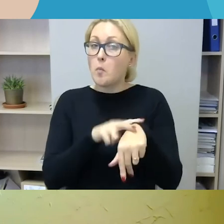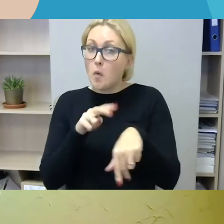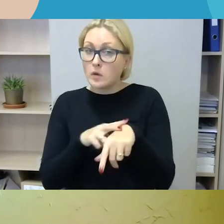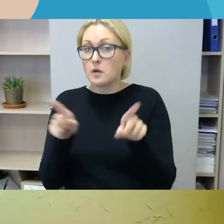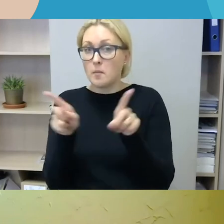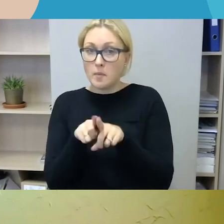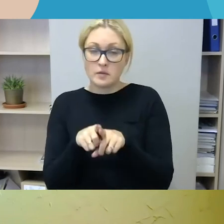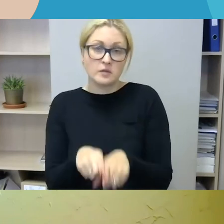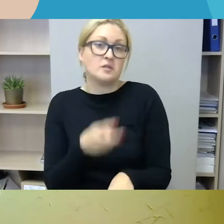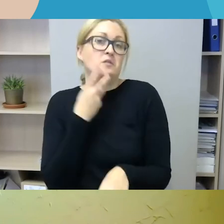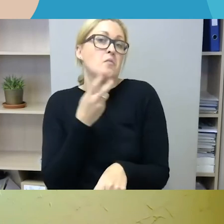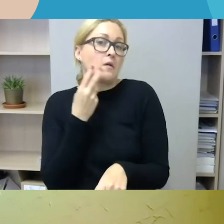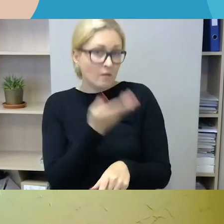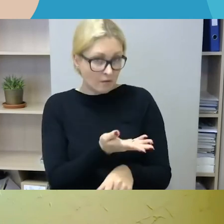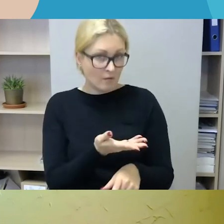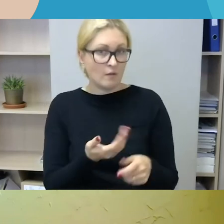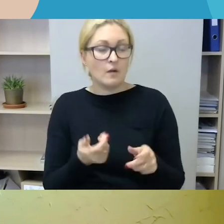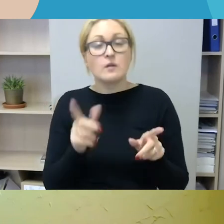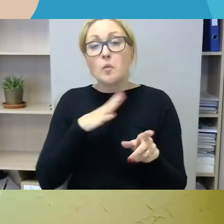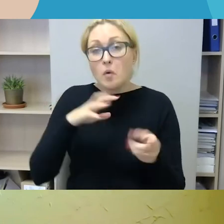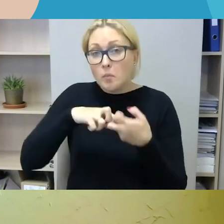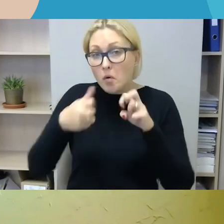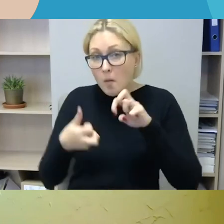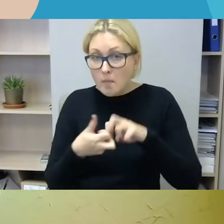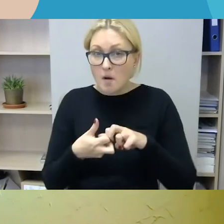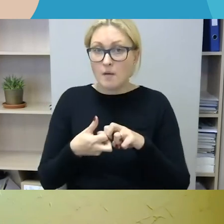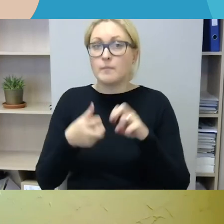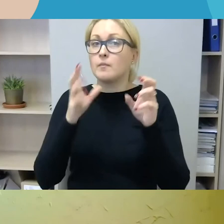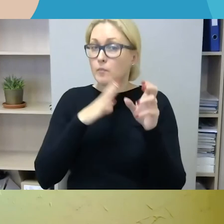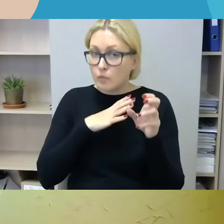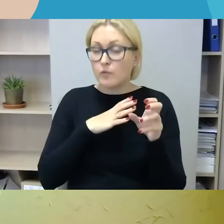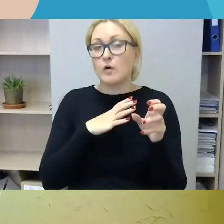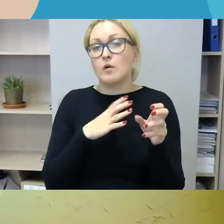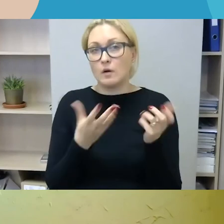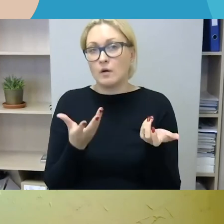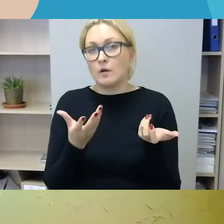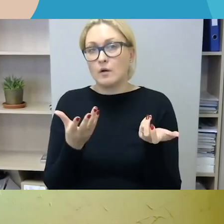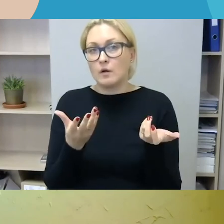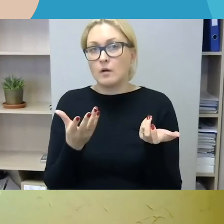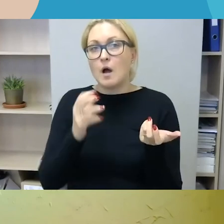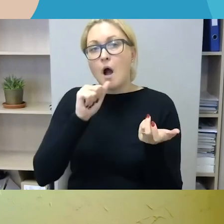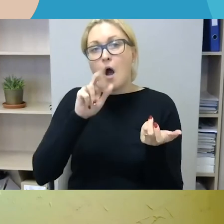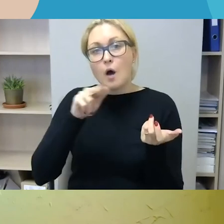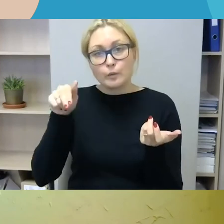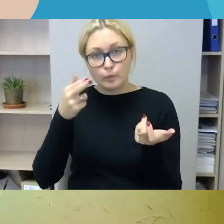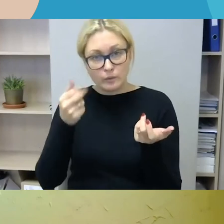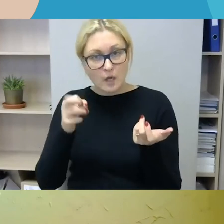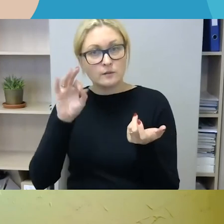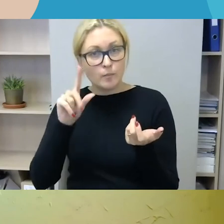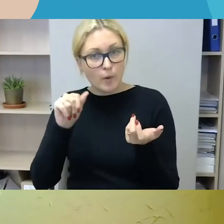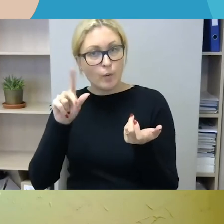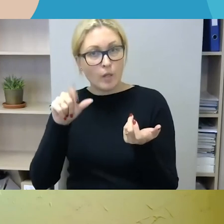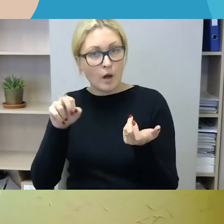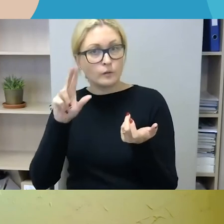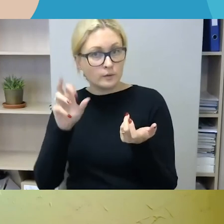Tai yra, buvo tokių problemų ir kaip ir pripažino ir pats Rūnas Paulauskas, kad yra čia kur